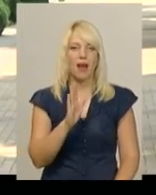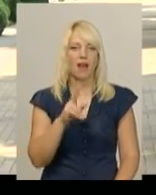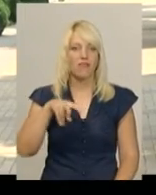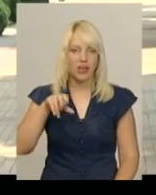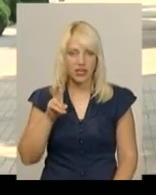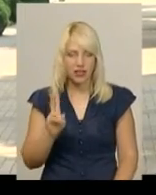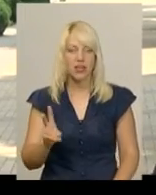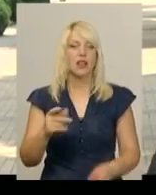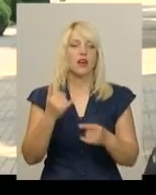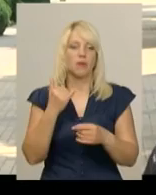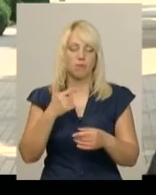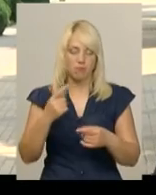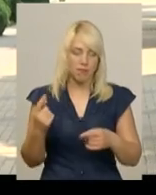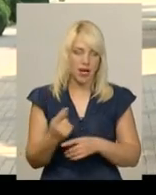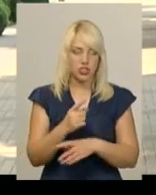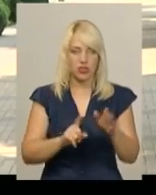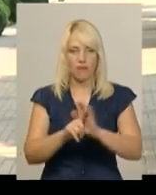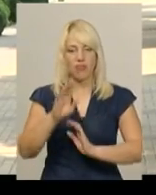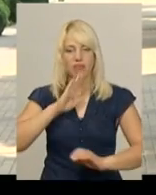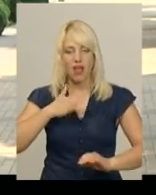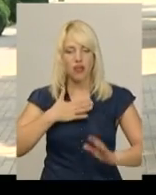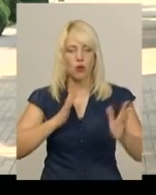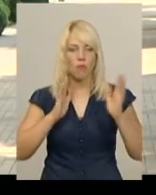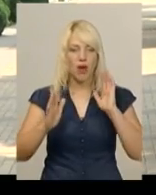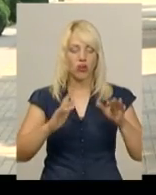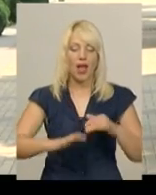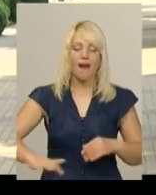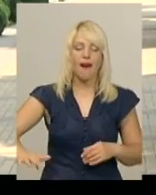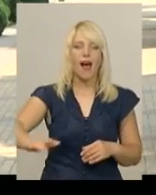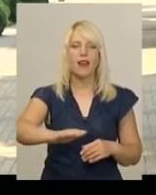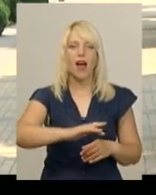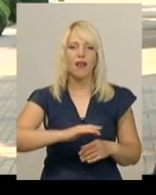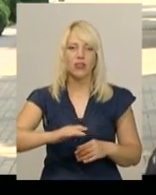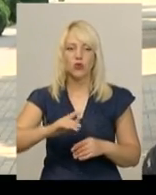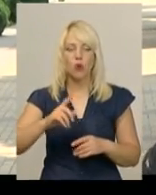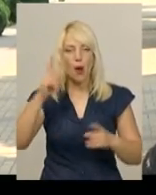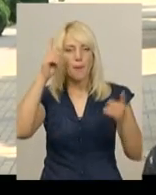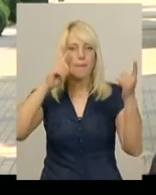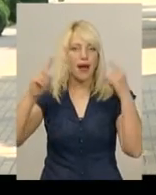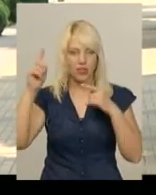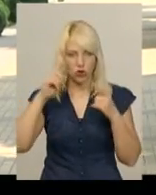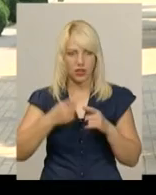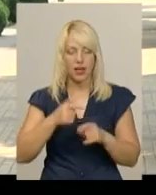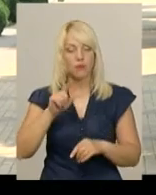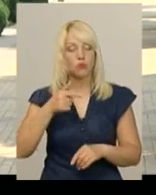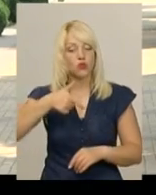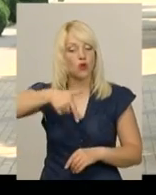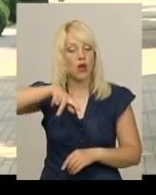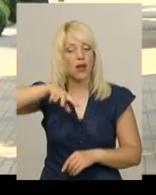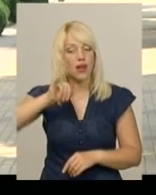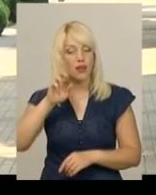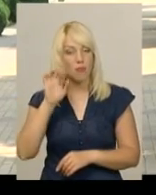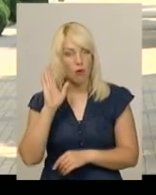започатковуємо в нашому парку галявину «Байок», тому що знаменитий байкар Леонід Глібов працював в «Чорному